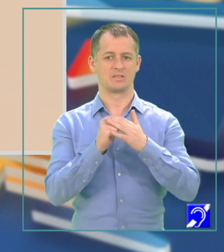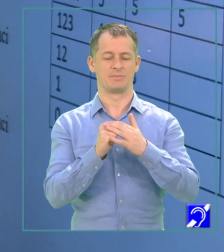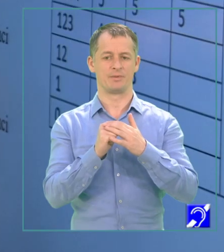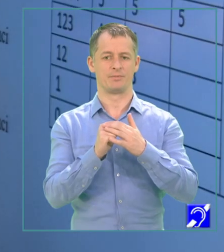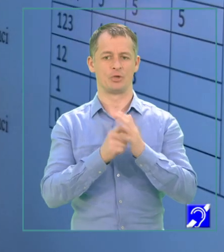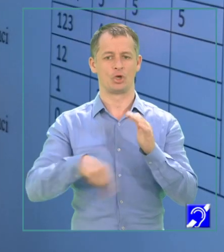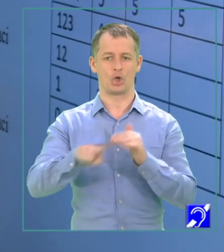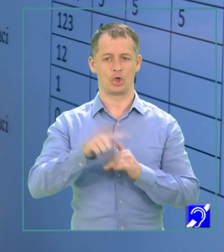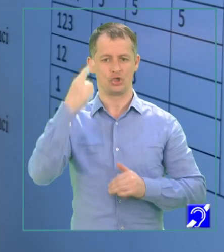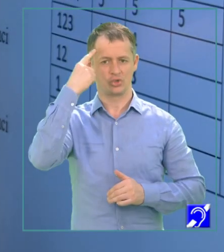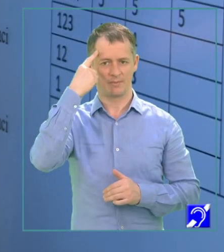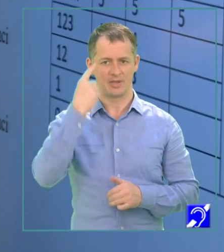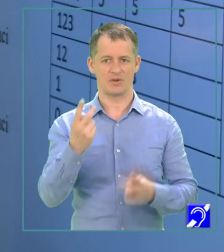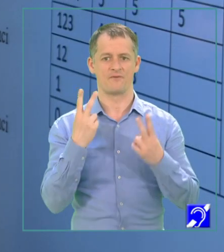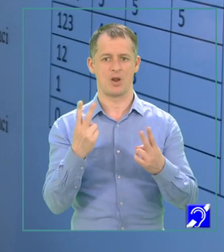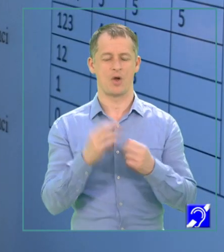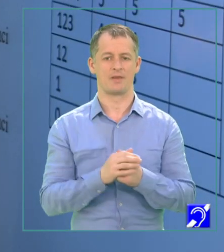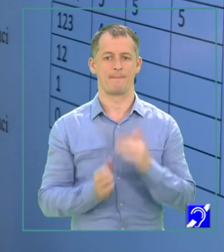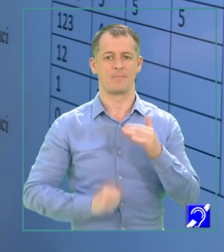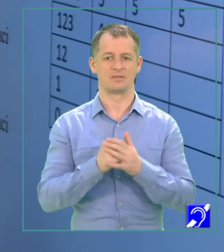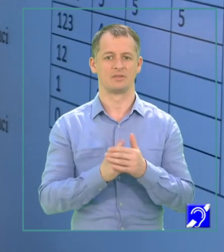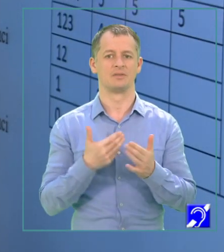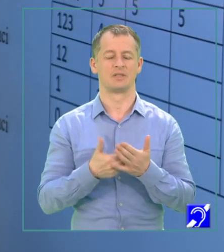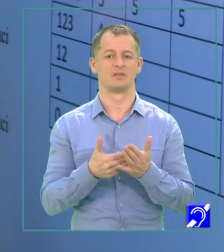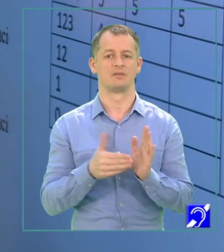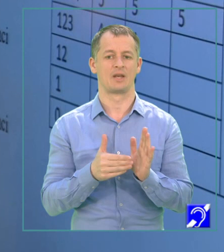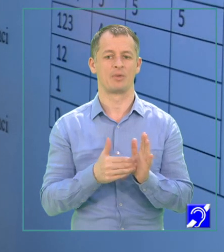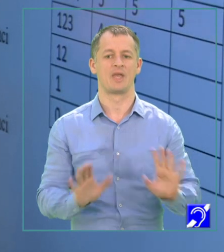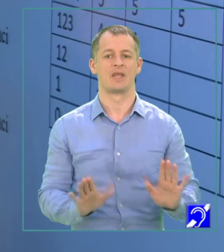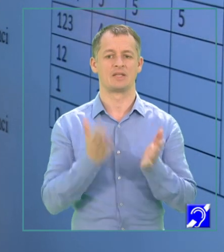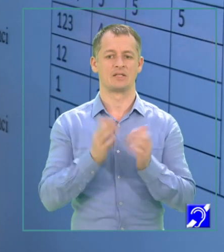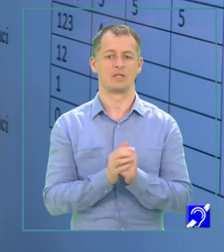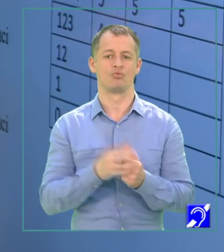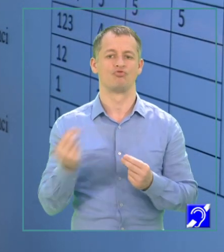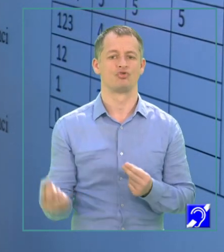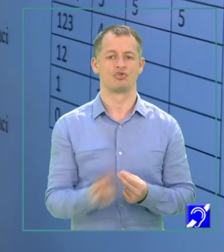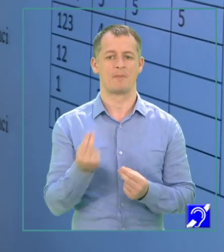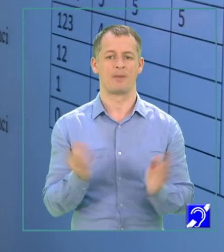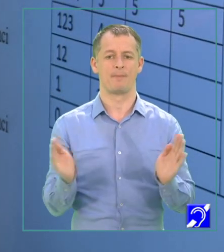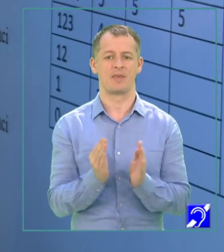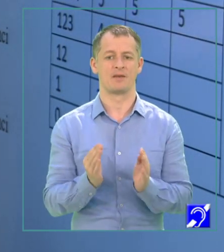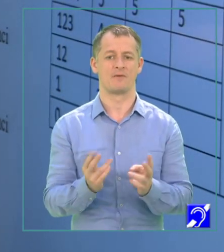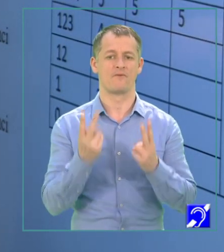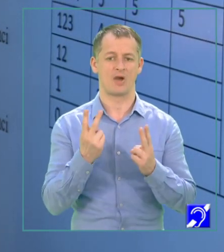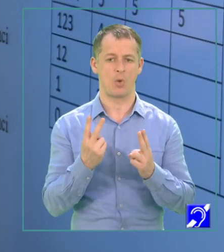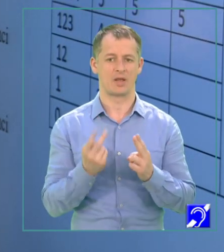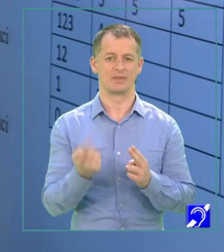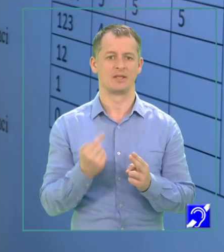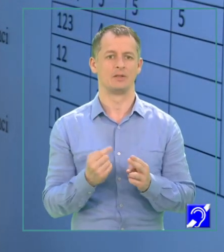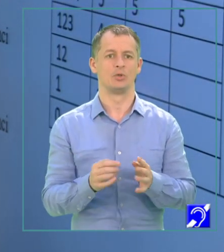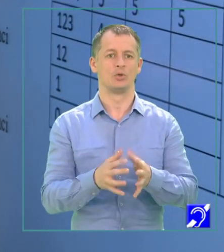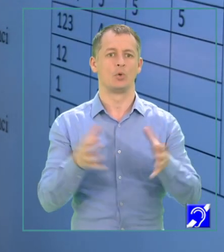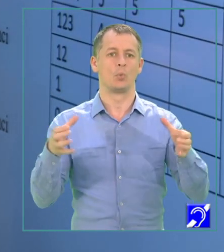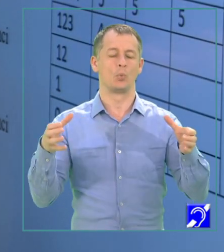știm că acea valoare maximă trebuie inițializată cu cea mai mică valoare din mulțimea de